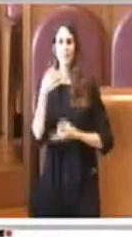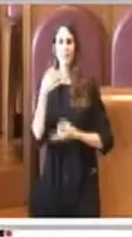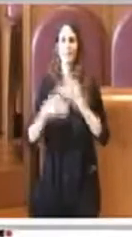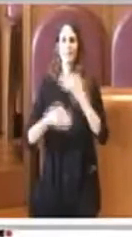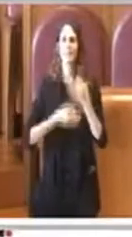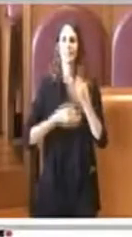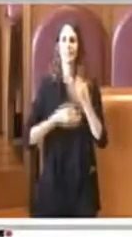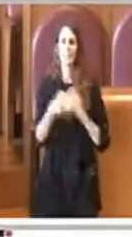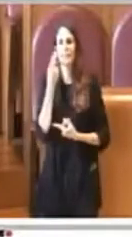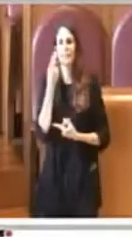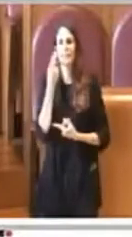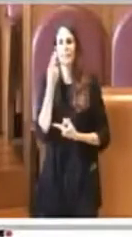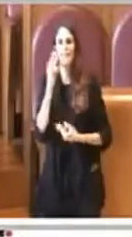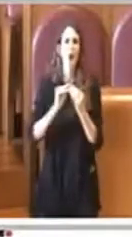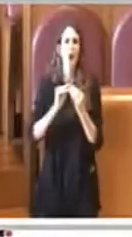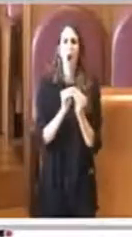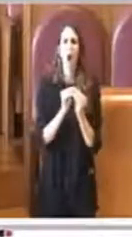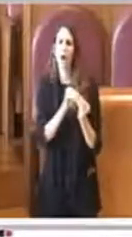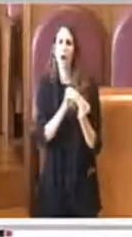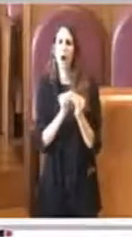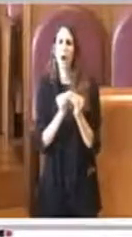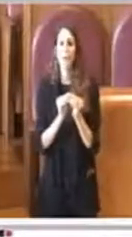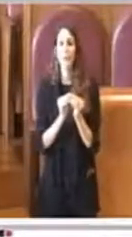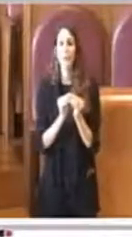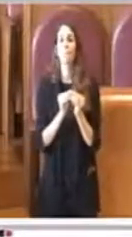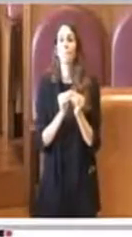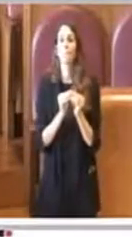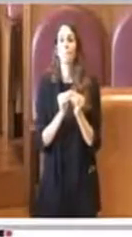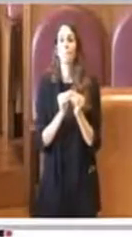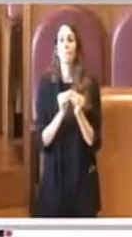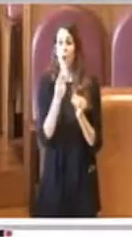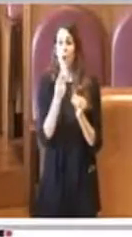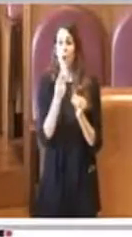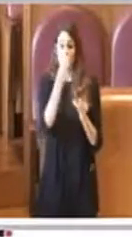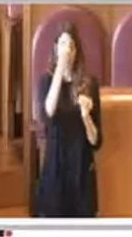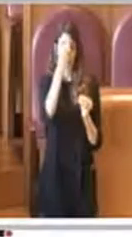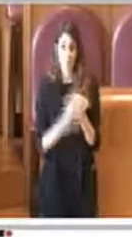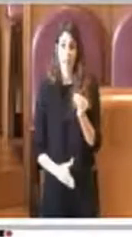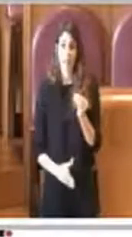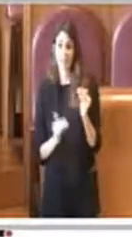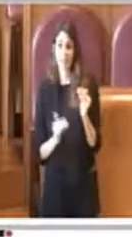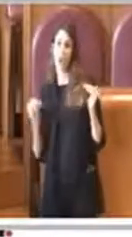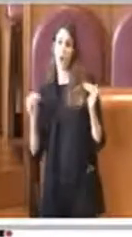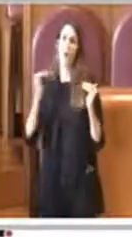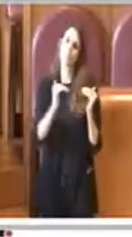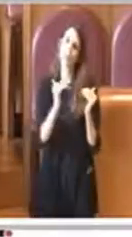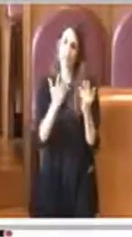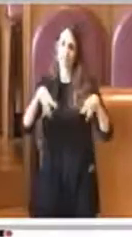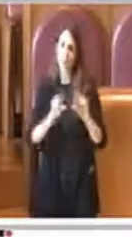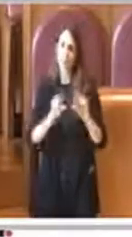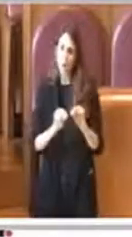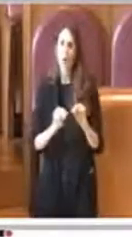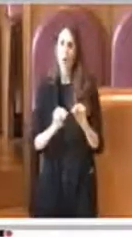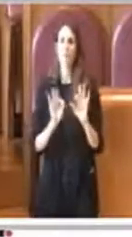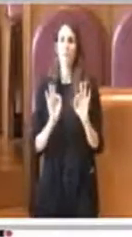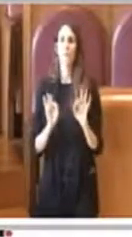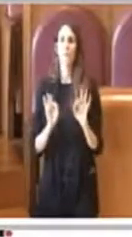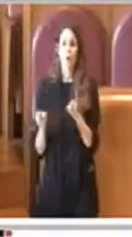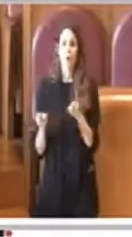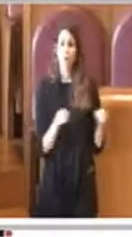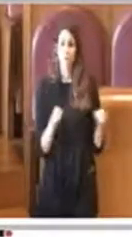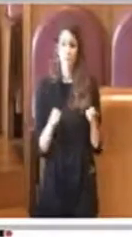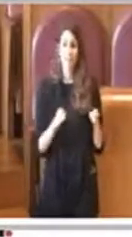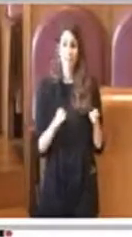per poter tamponare anche la perdita avvenuta durante la fase 1, perciò la fase più critica del